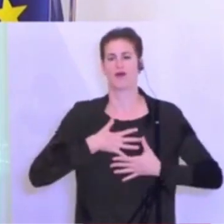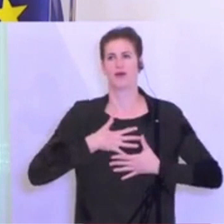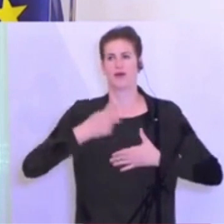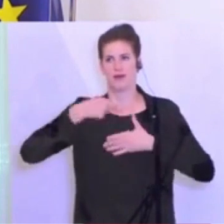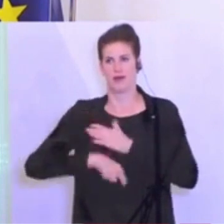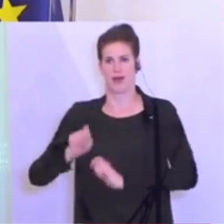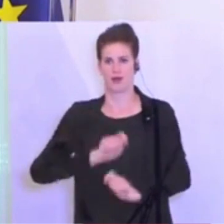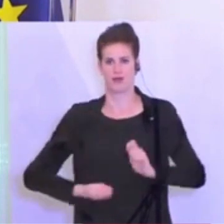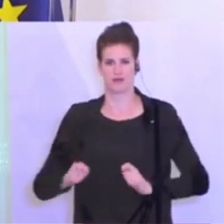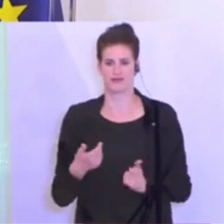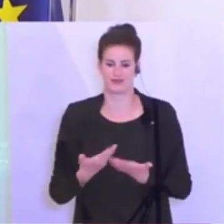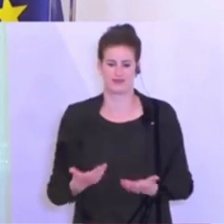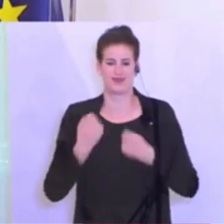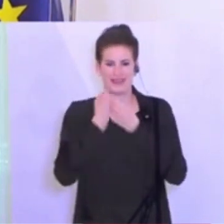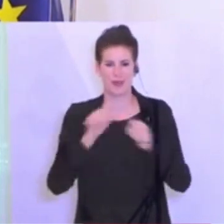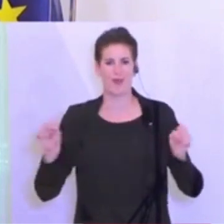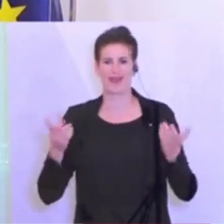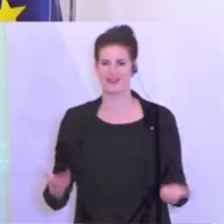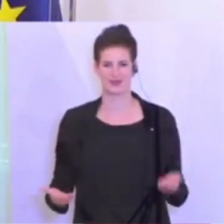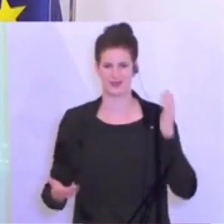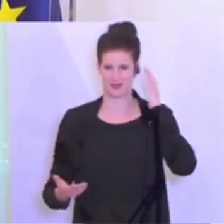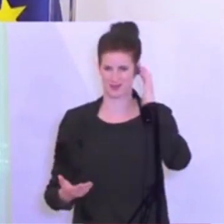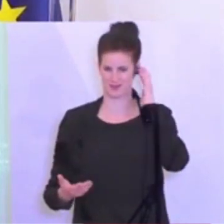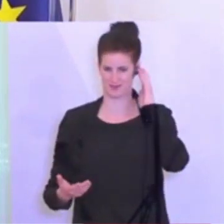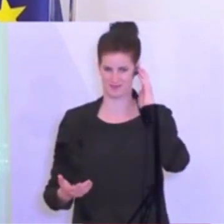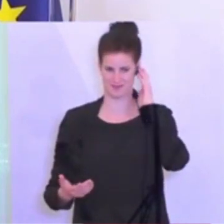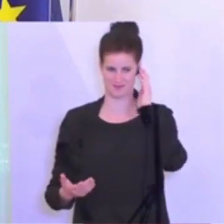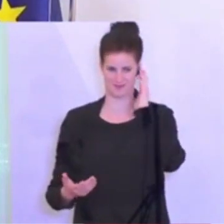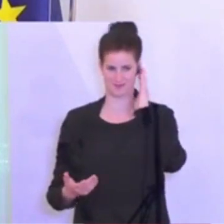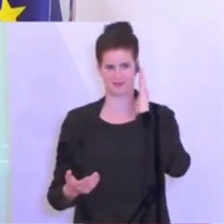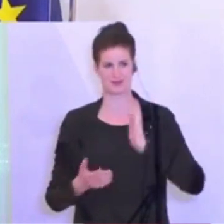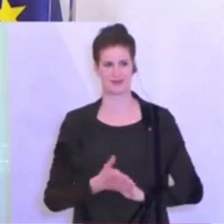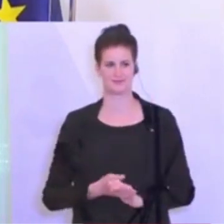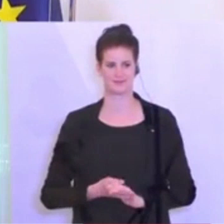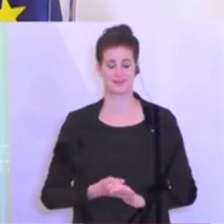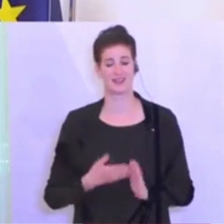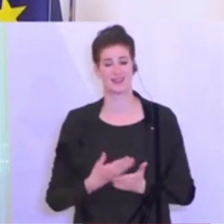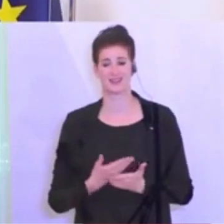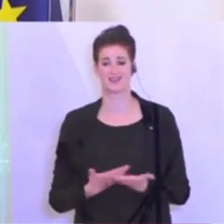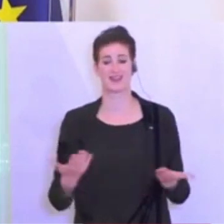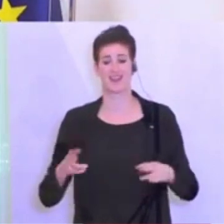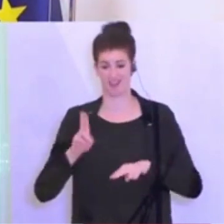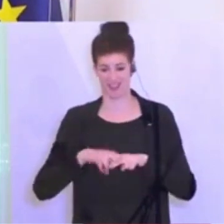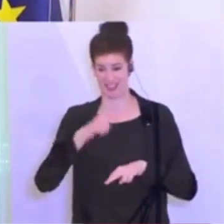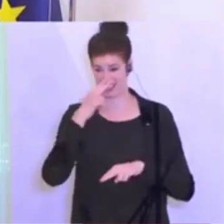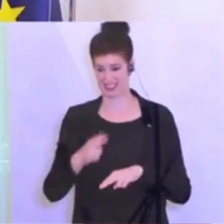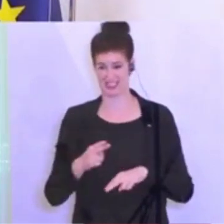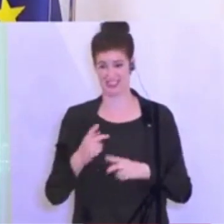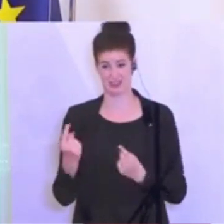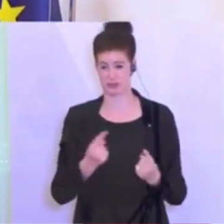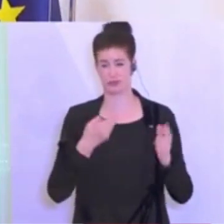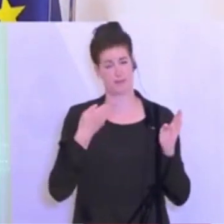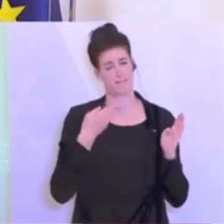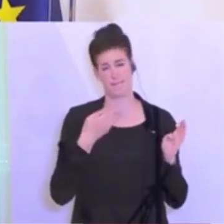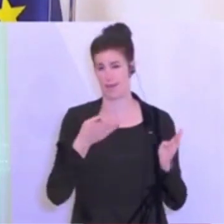das gehört dazu. Wenn es gar nicht mehr geht, wenn es unverantwortungslos wäre, dann werden wir sofort wieder einschreiten, das ist